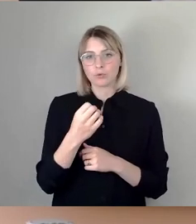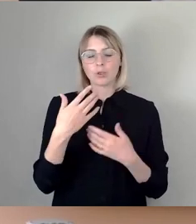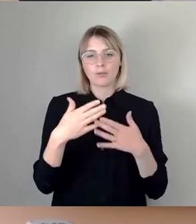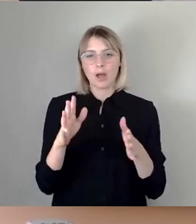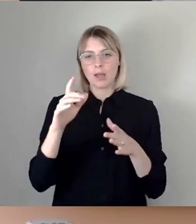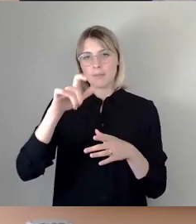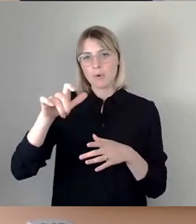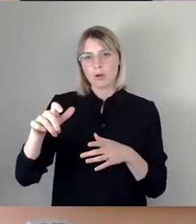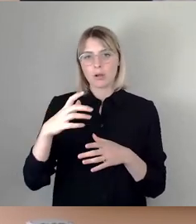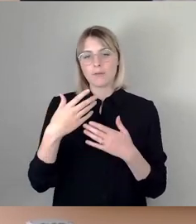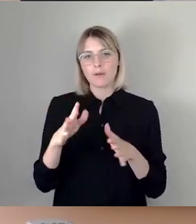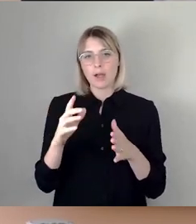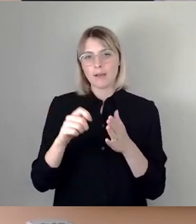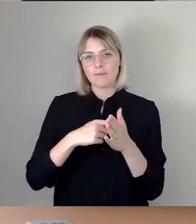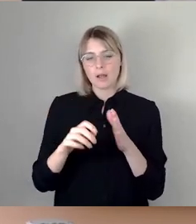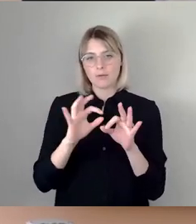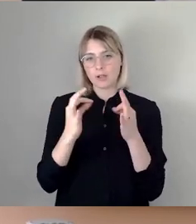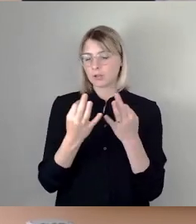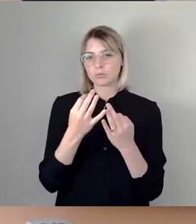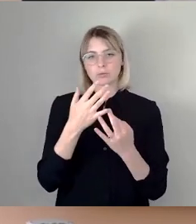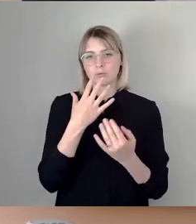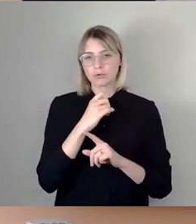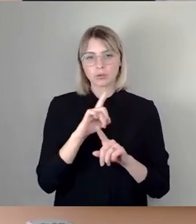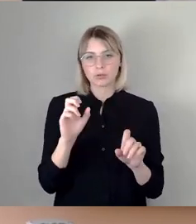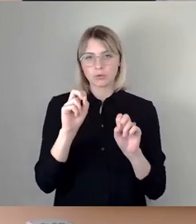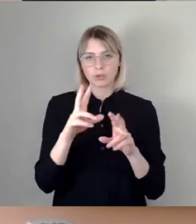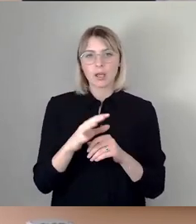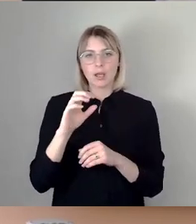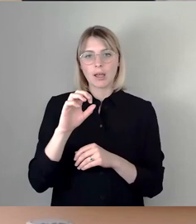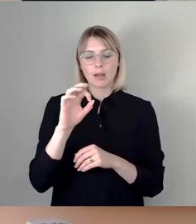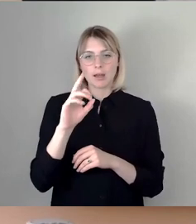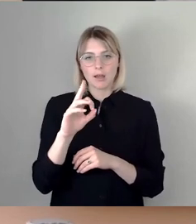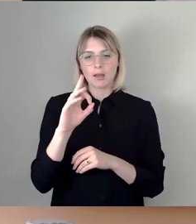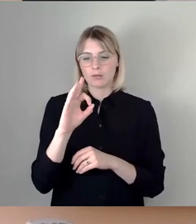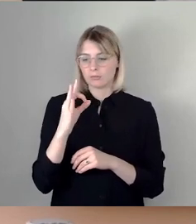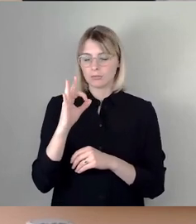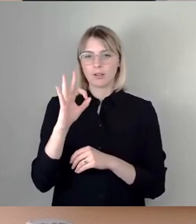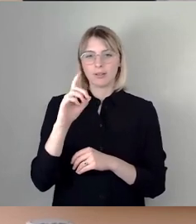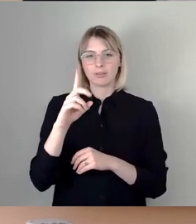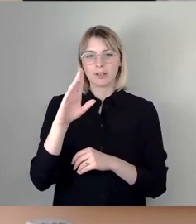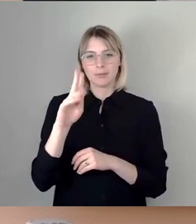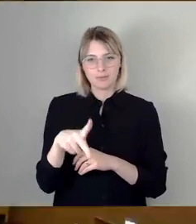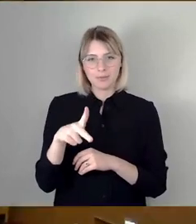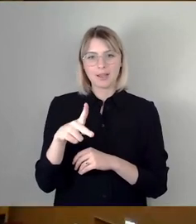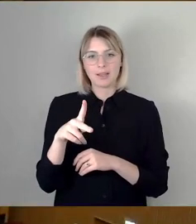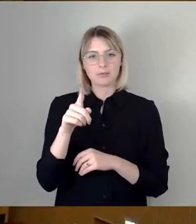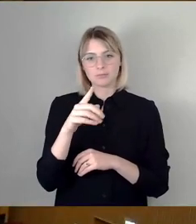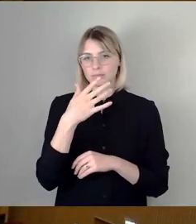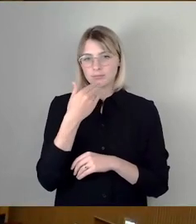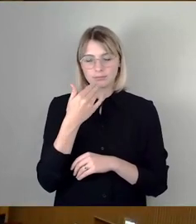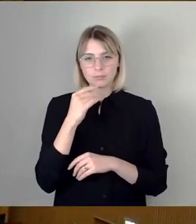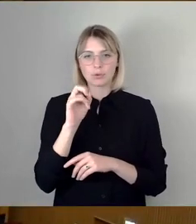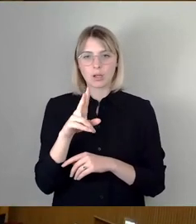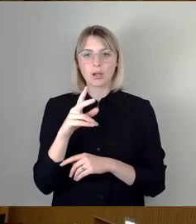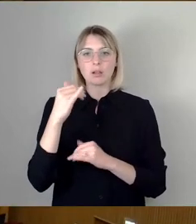freie Wählerfraktion. Das ist nicht der Fall. FDP-Fraktion nicht der Fall. Dann würde die AfD, Herr Lommel, jetzt dran sein.